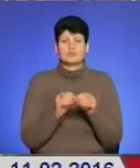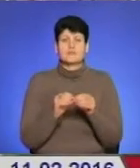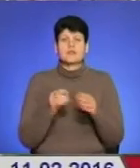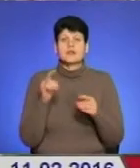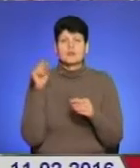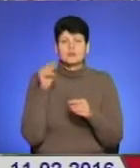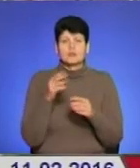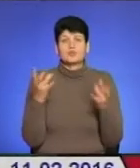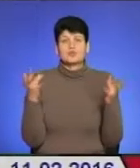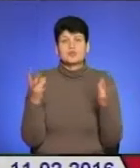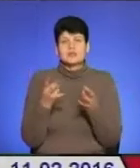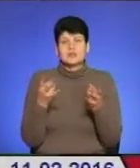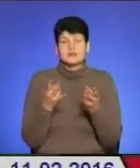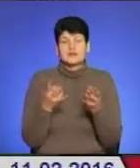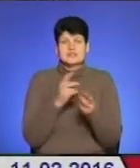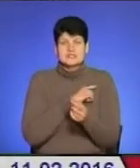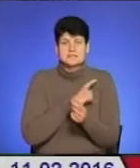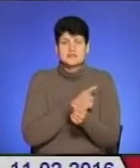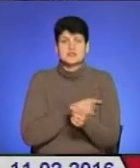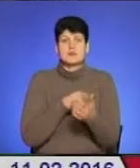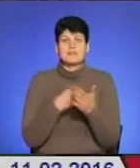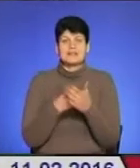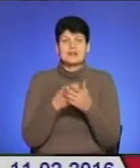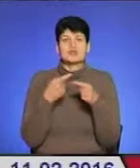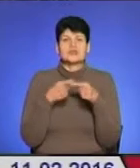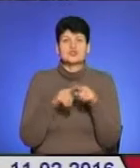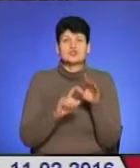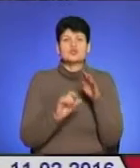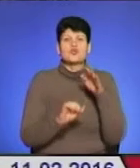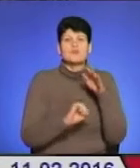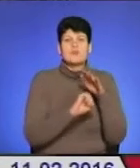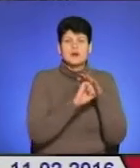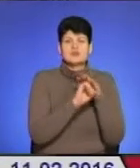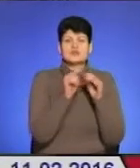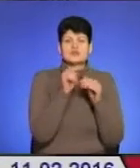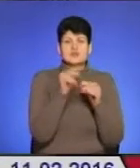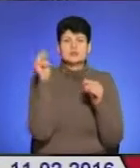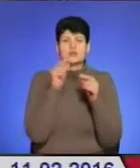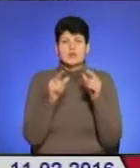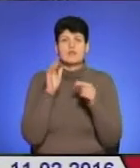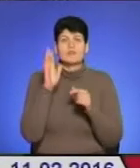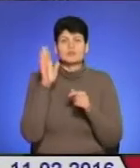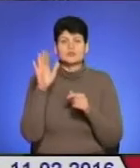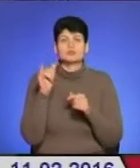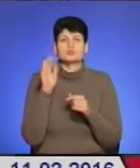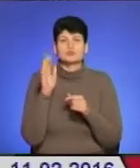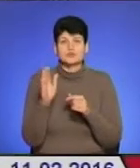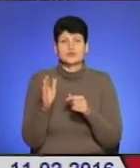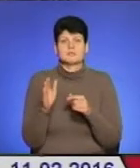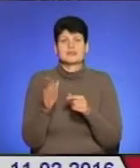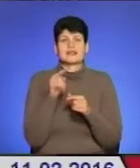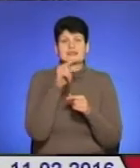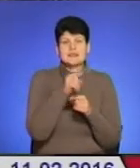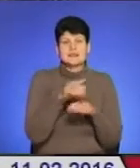звичайно, що потрібно зміцнювати її матеріально-технічну базу, бо це така школа в майбутньому якраз буде кущовою для всіх тих